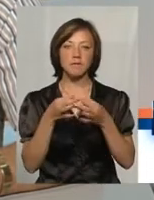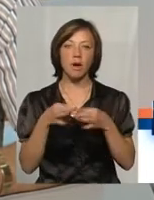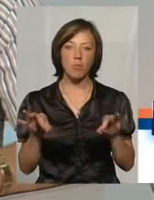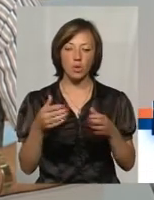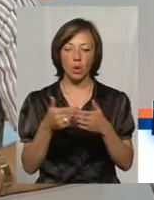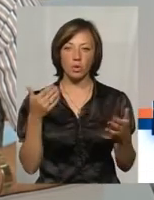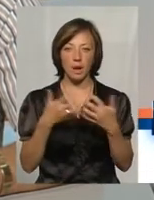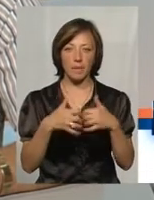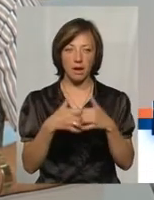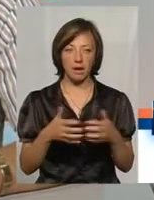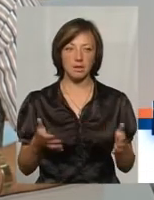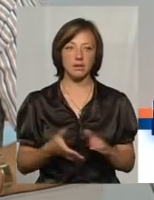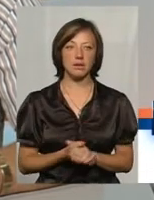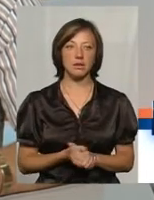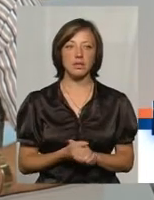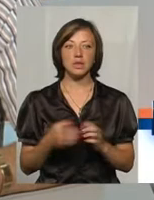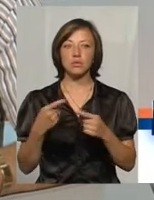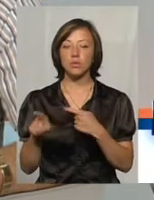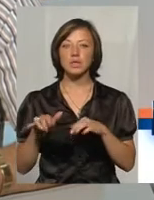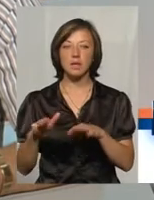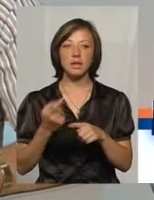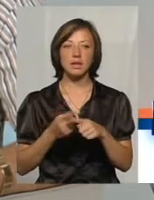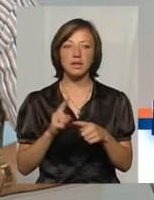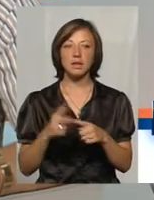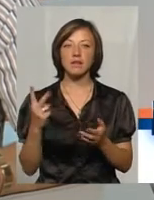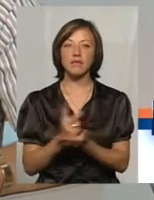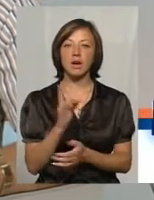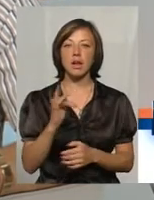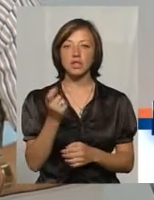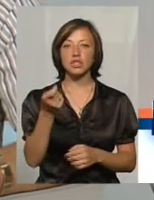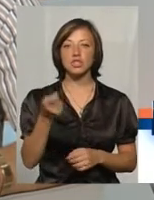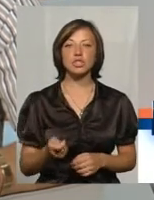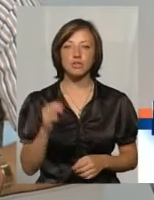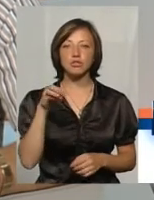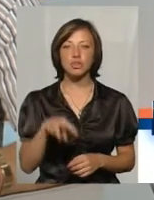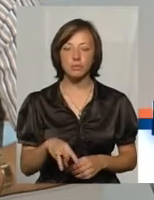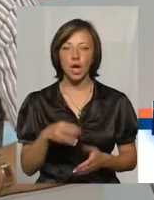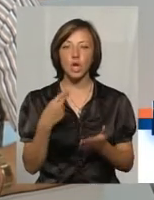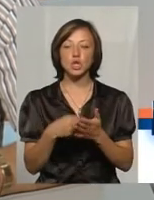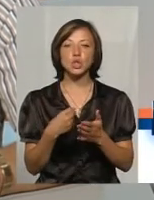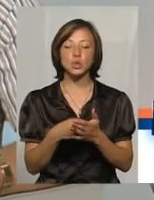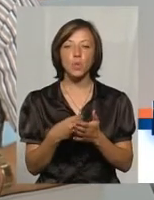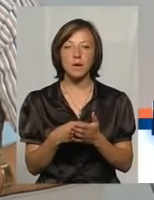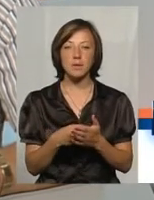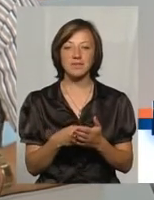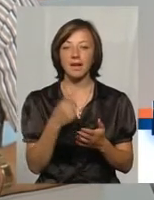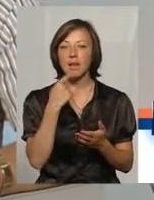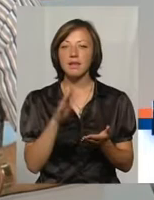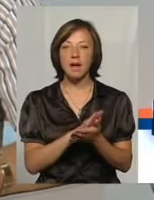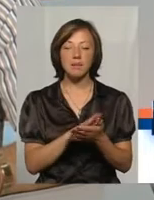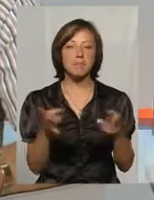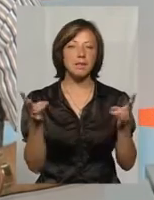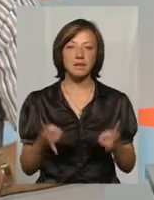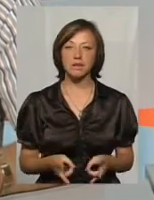апарата, від центра. А з іншого, це в два рази дешевле, ніж стоимості діализа. Тому потребність в цьому